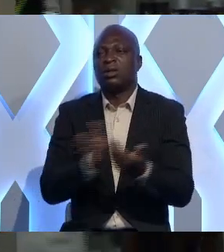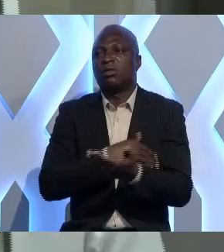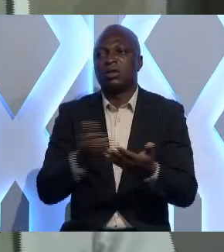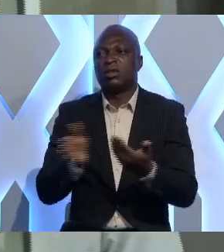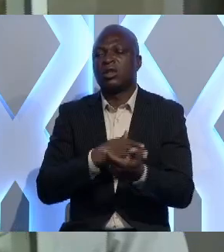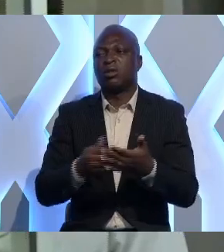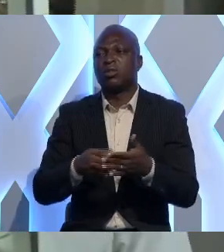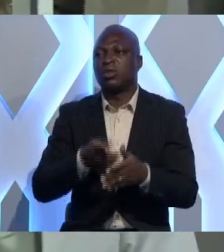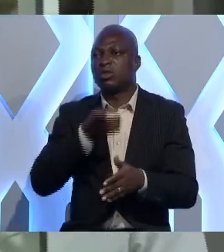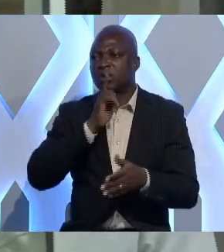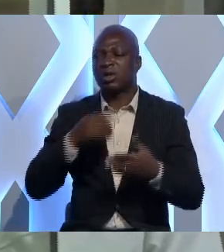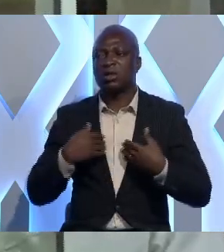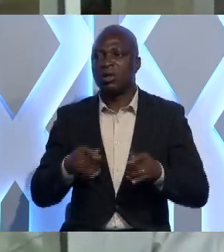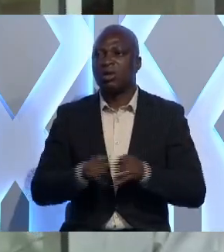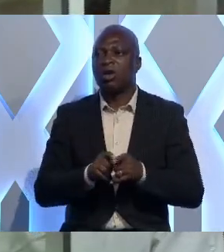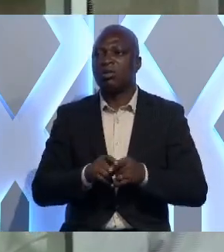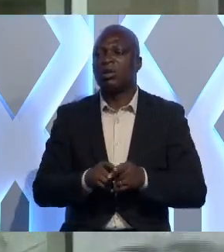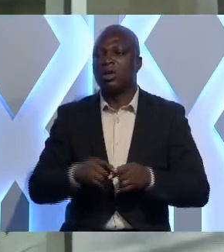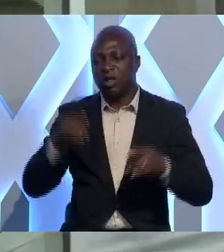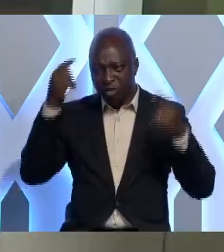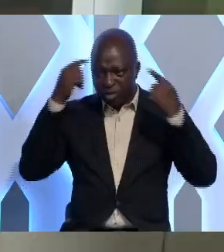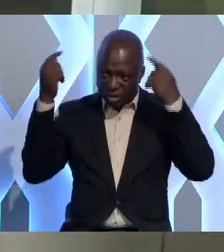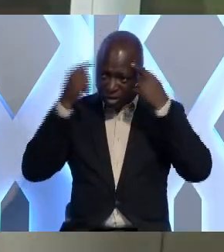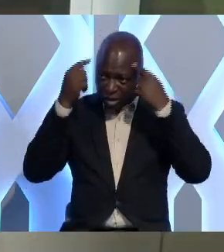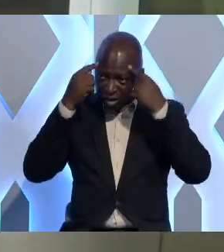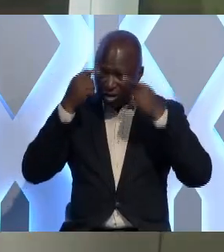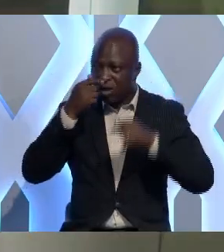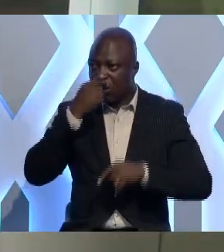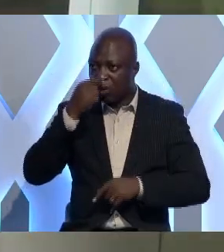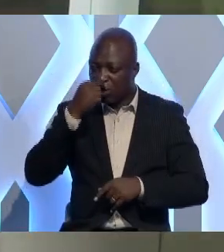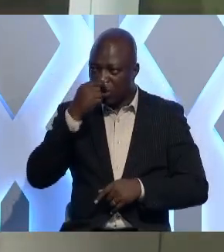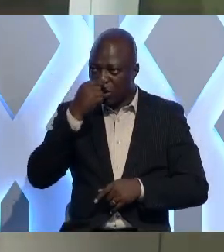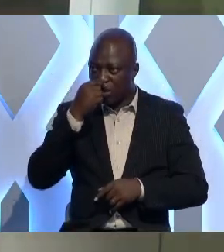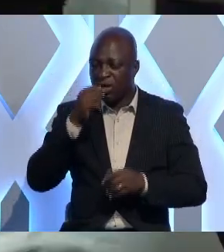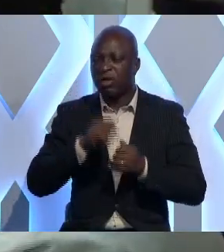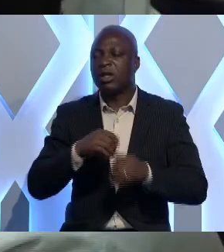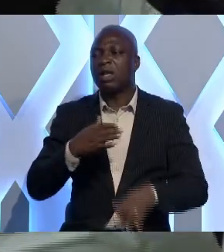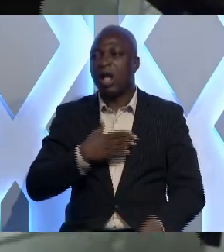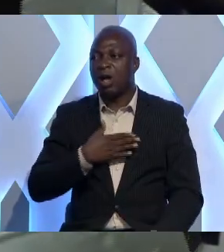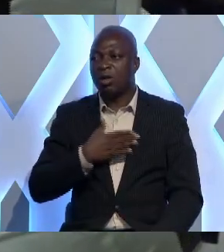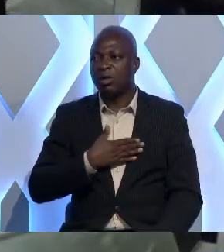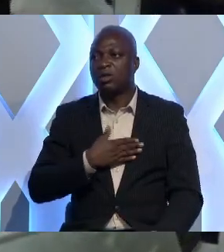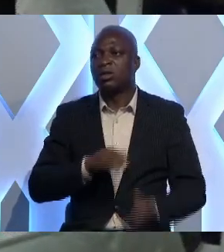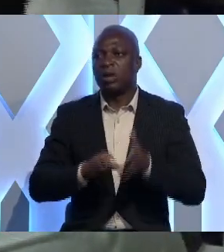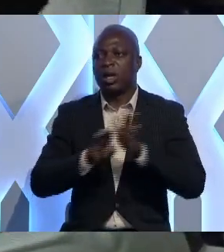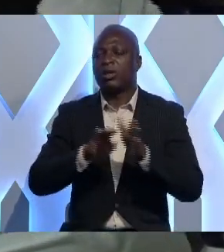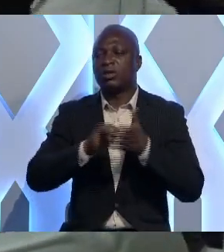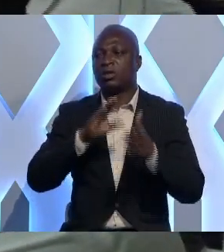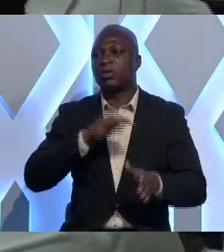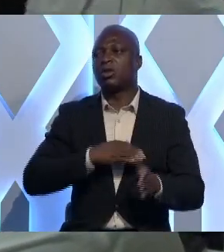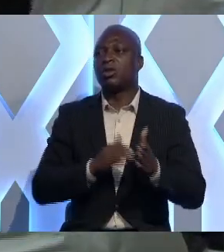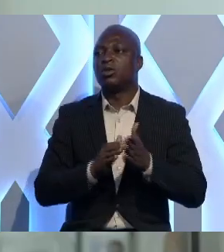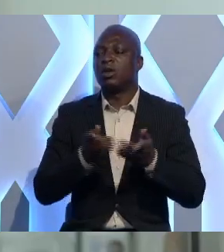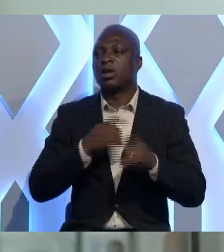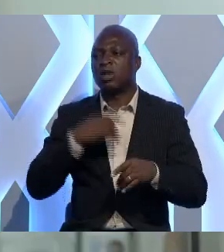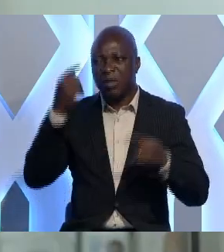traiter des mots mineurs tels que les mots de tête, le rhume, la migraine et la toux. C'est le cas d'Abo. Souvent, quand